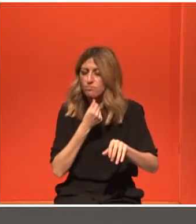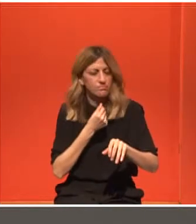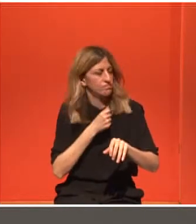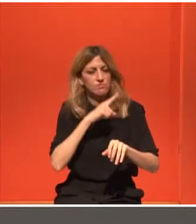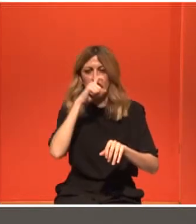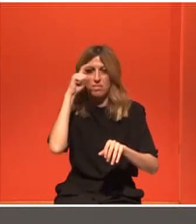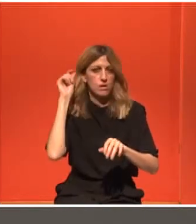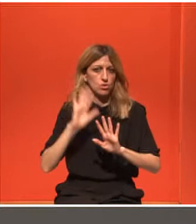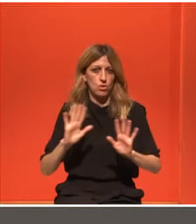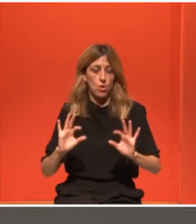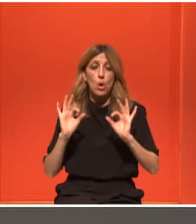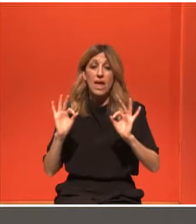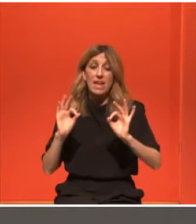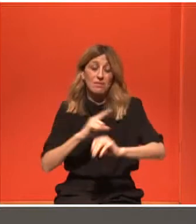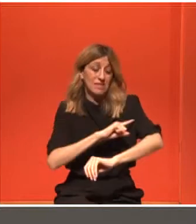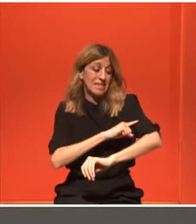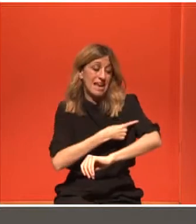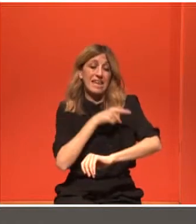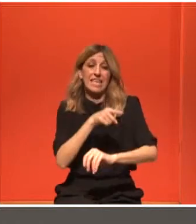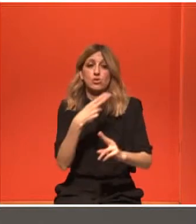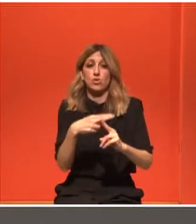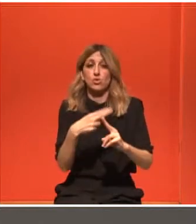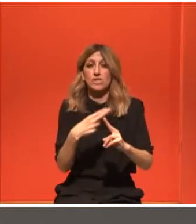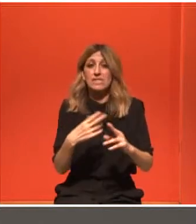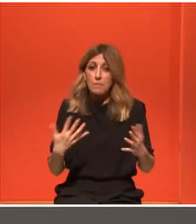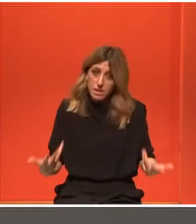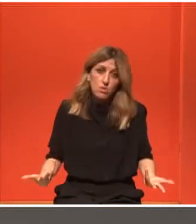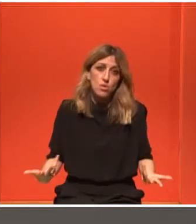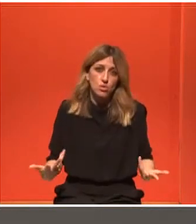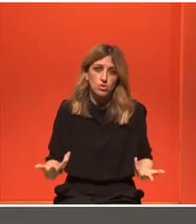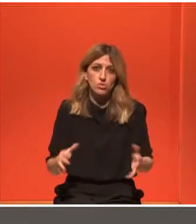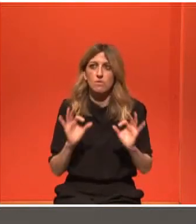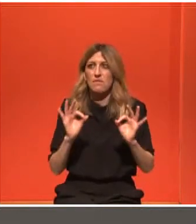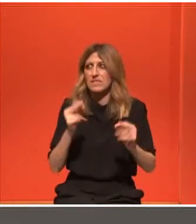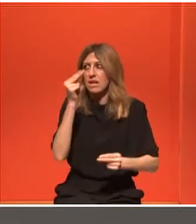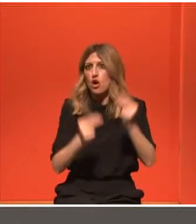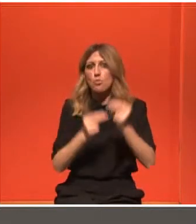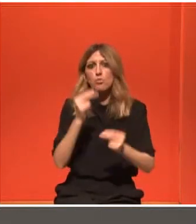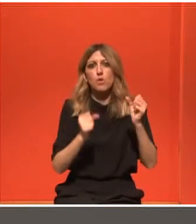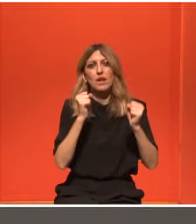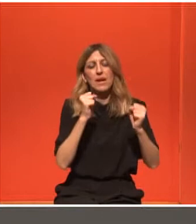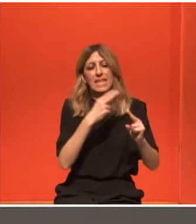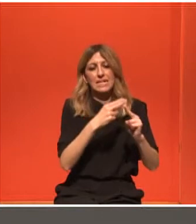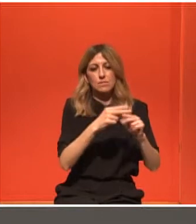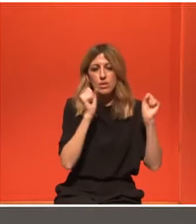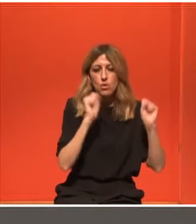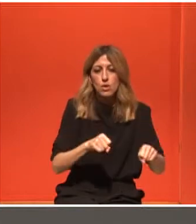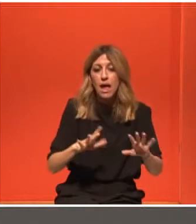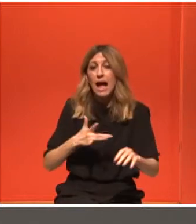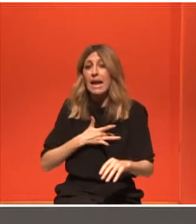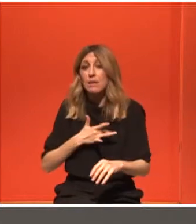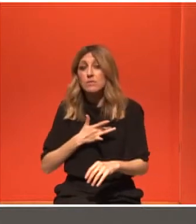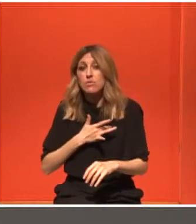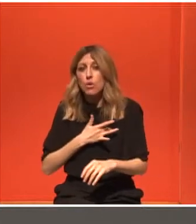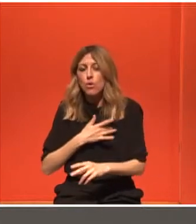ανέρω φυσικά τον ιατρικό παράγοντα εδώ. Απλώς από την δική μου πλευρά, σαν ψυχολόγος, θεωρώ ότι η ψυχολογία είναι πάρα πολύ σημαντική. Πάρα